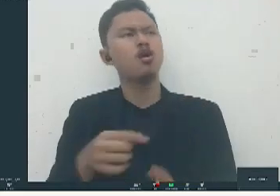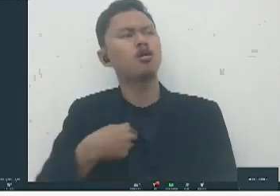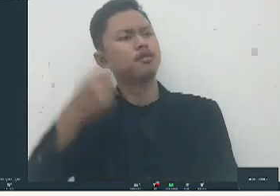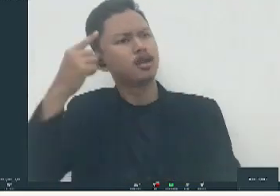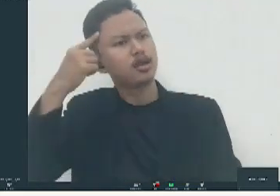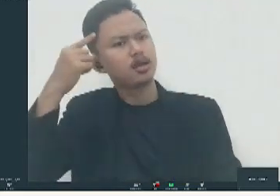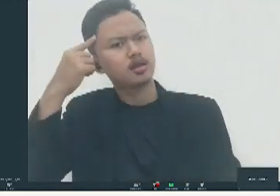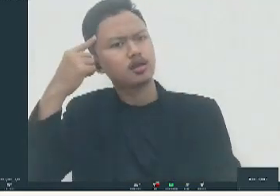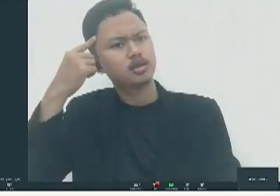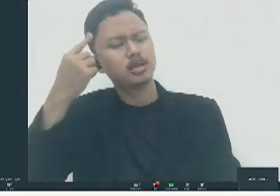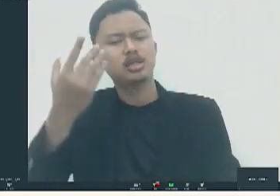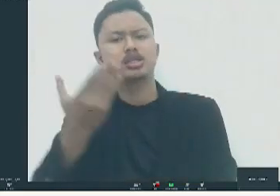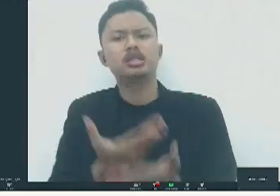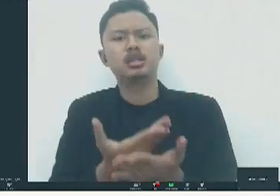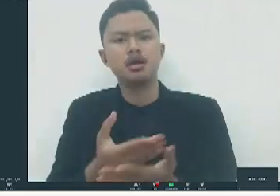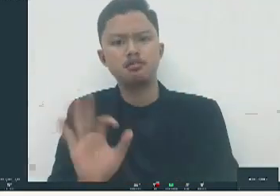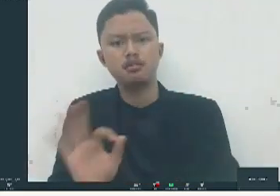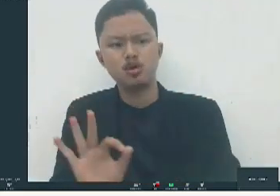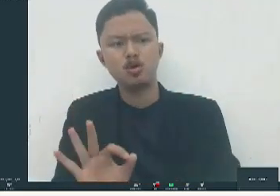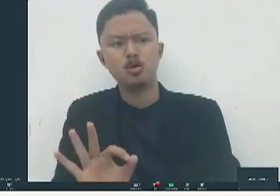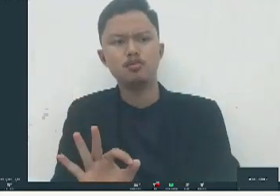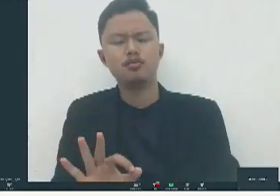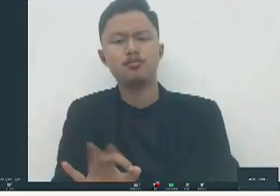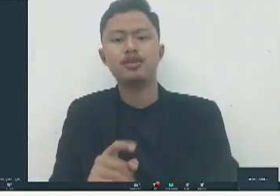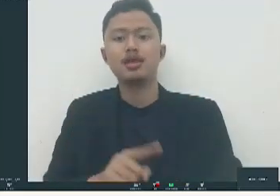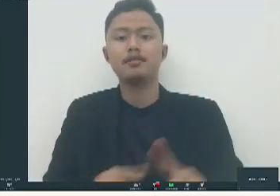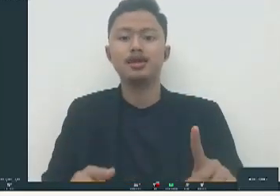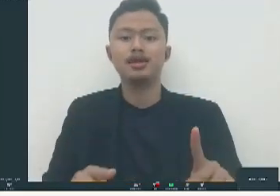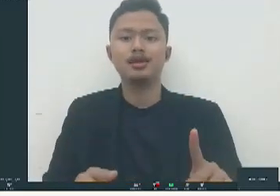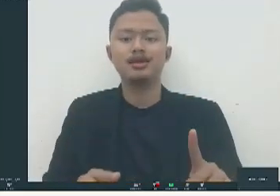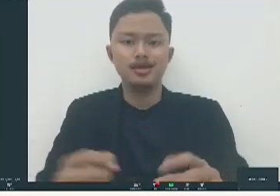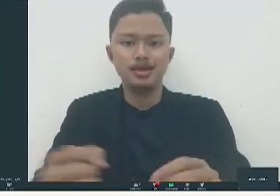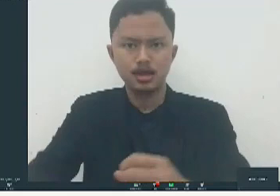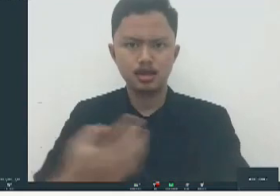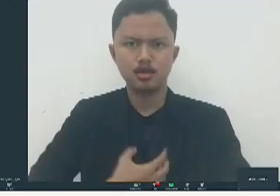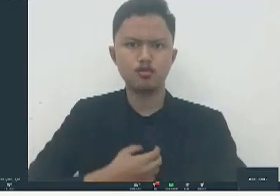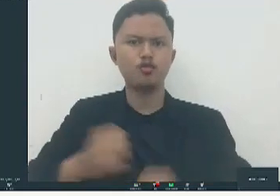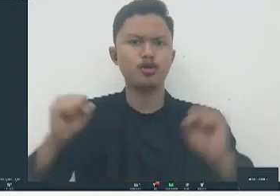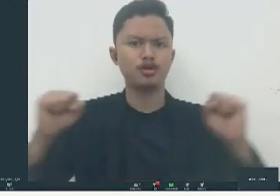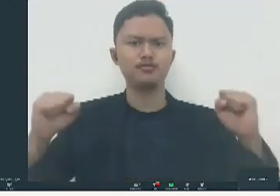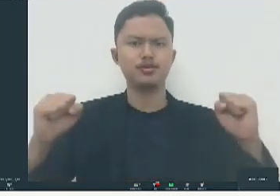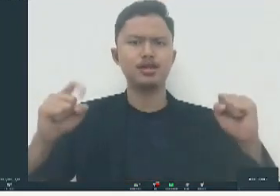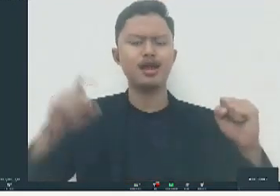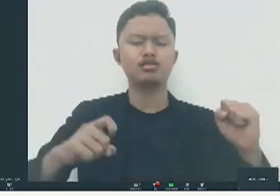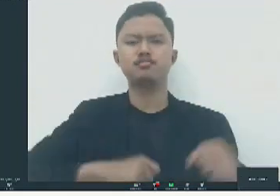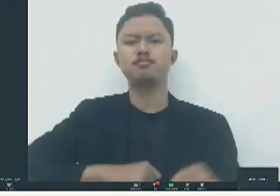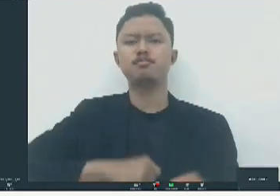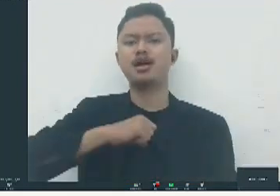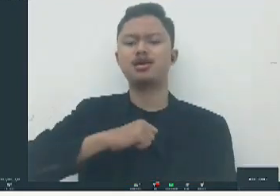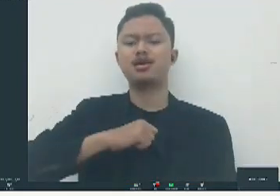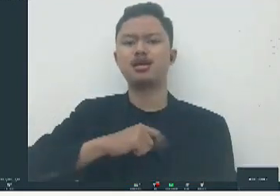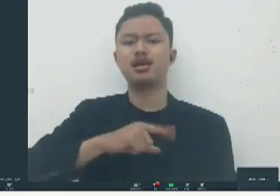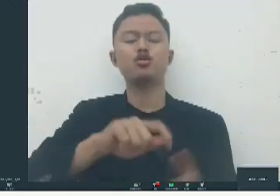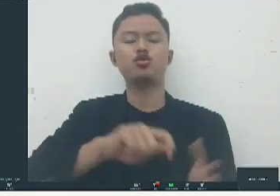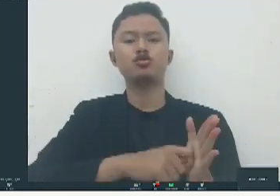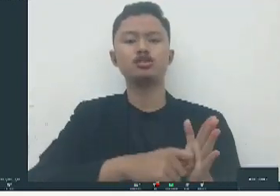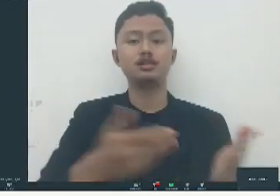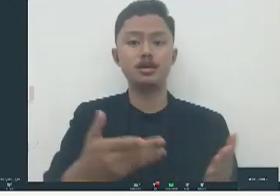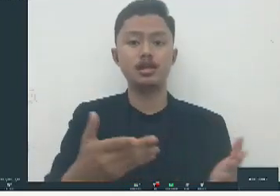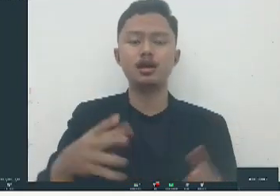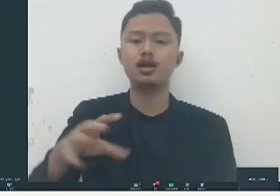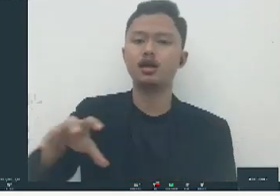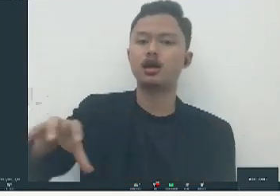diterima atau sebagainya tetapi memang harus ada resilience ya harus ada rasa percaya diri yang tinggi dan itu kuncinya memang berasal dari keluarga